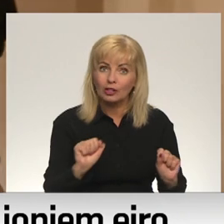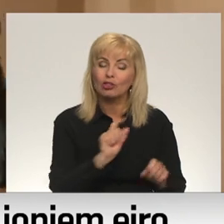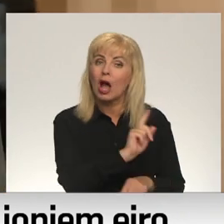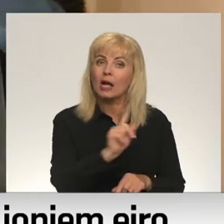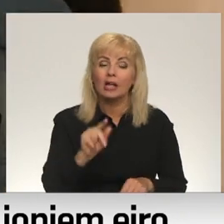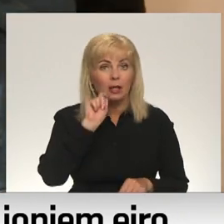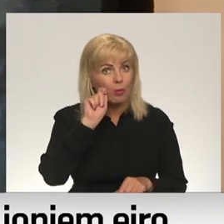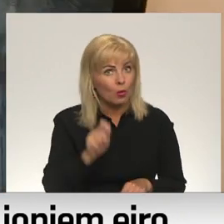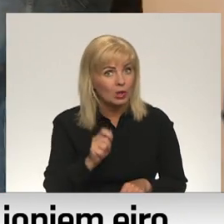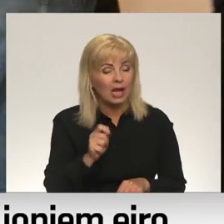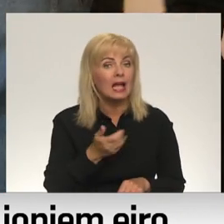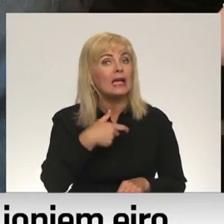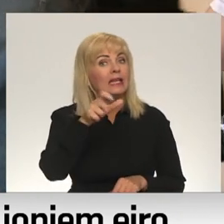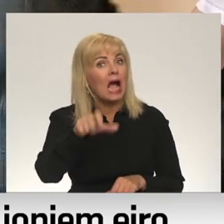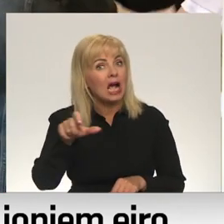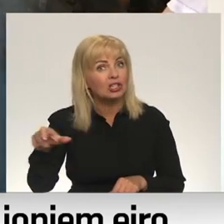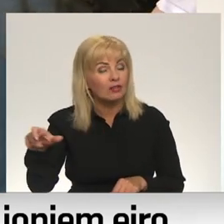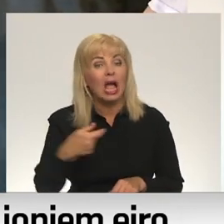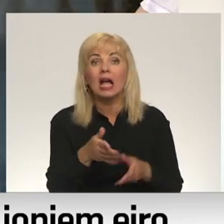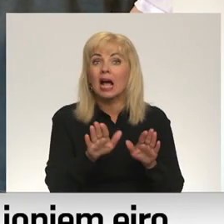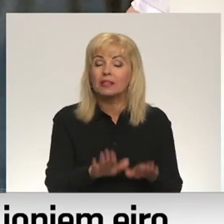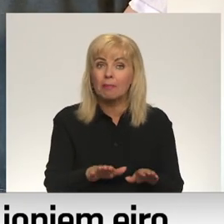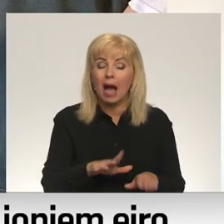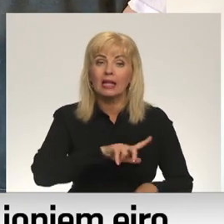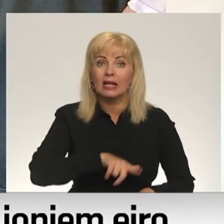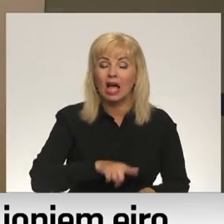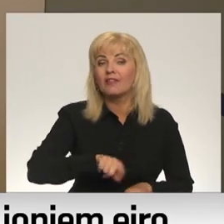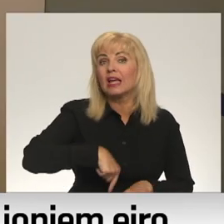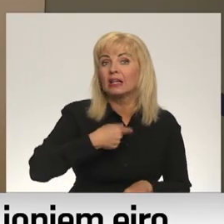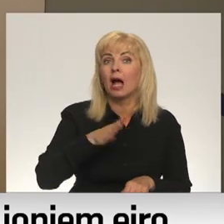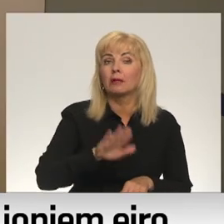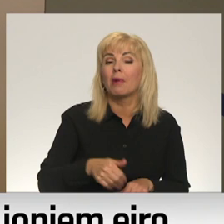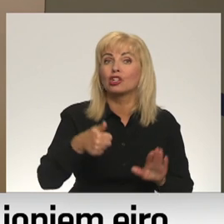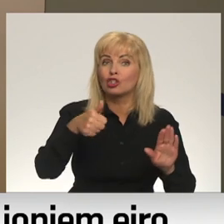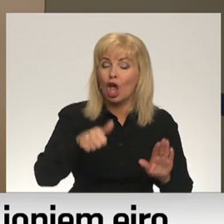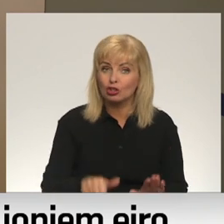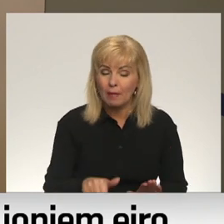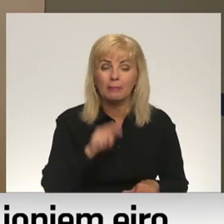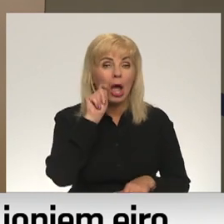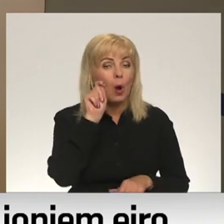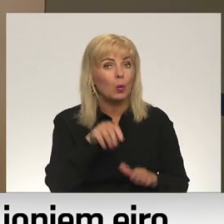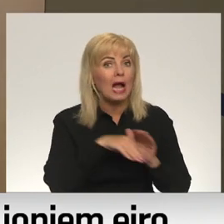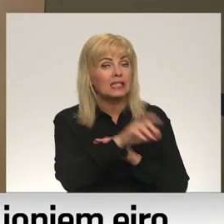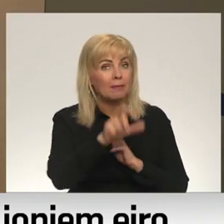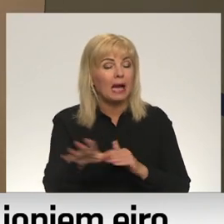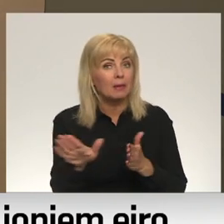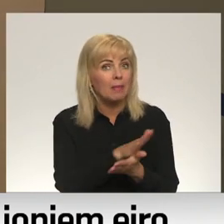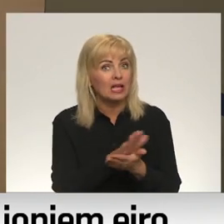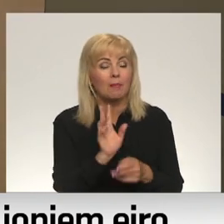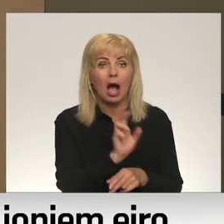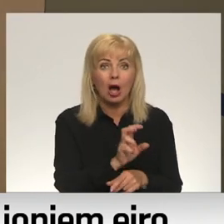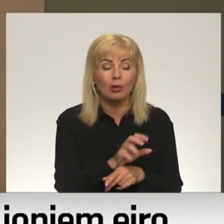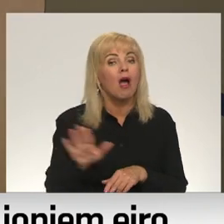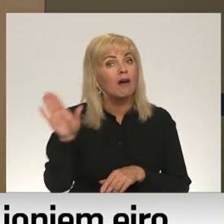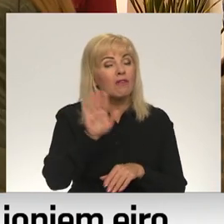vienam ukraiņas civiliedzīvotājiem, kurš uzturas Latvijā ilgāk par sešiem mēnešiem. Ukraiņas bēgļiem būs iespēja bez maksas apmeklēt valsts